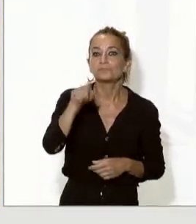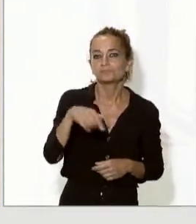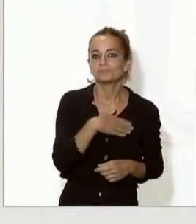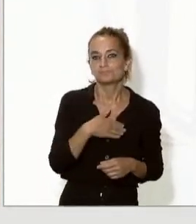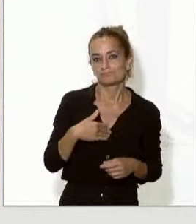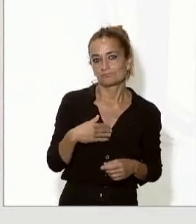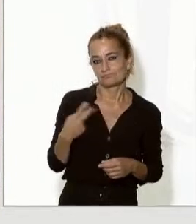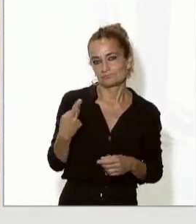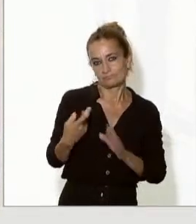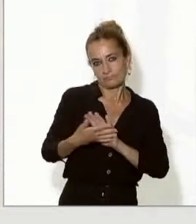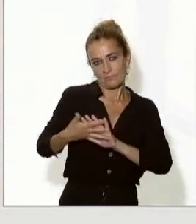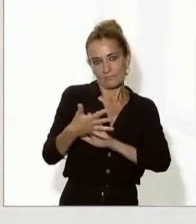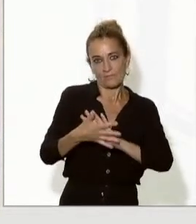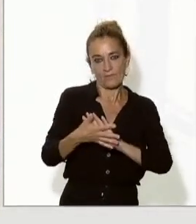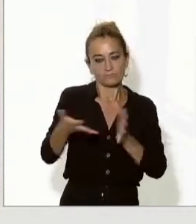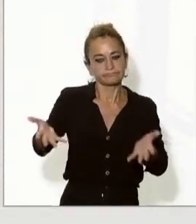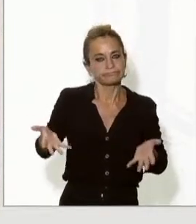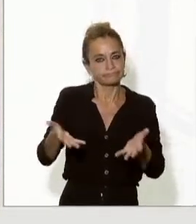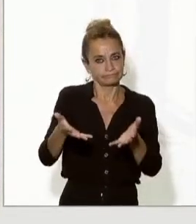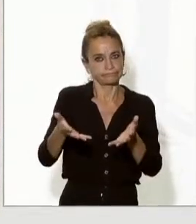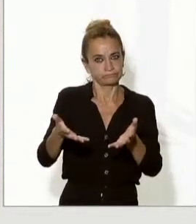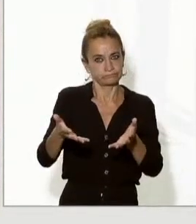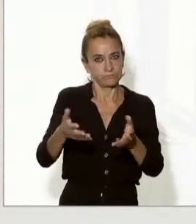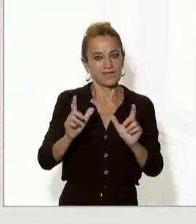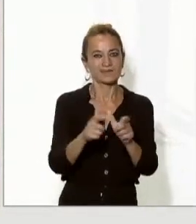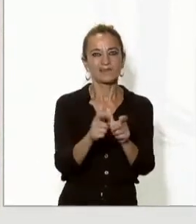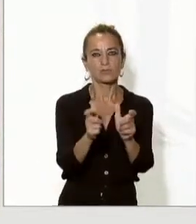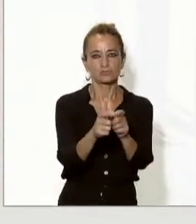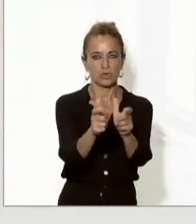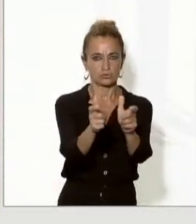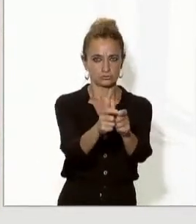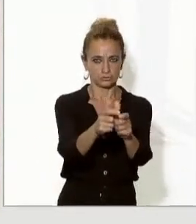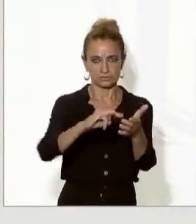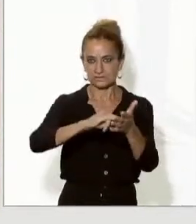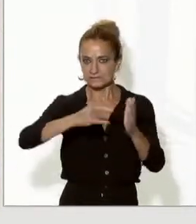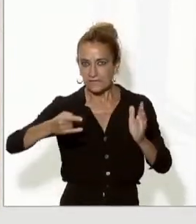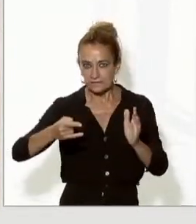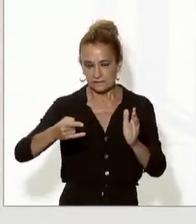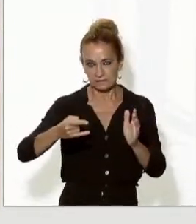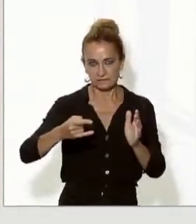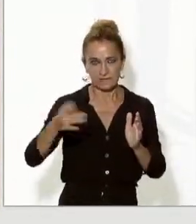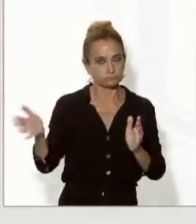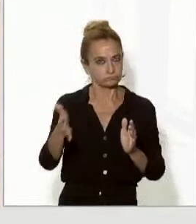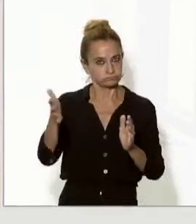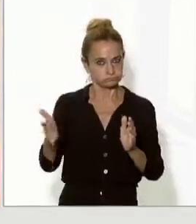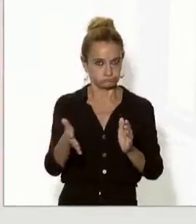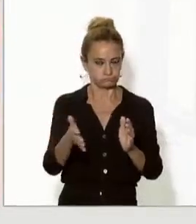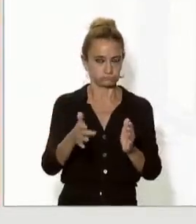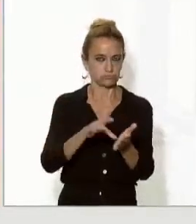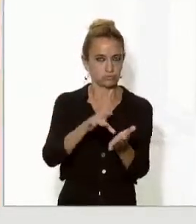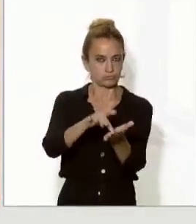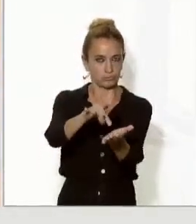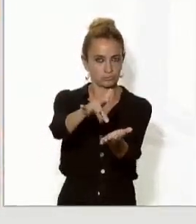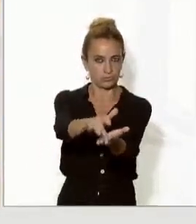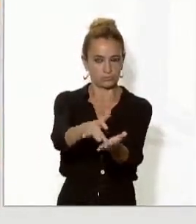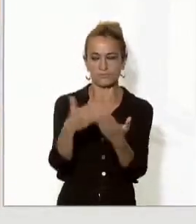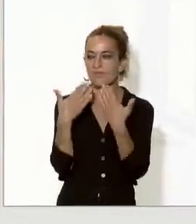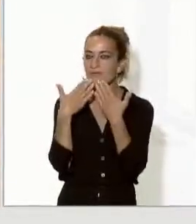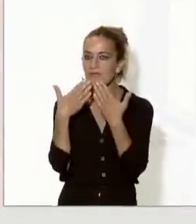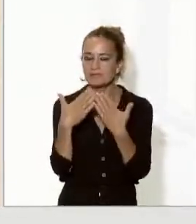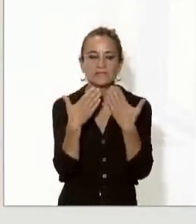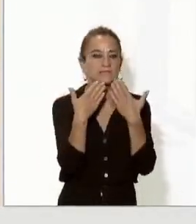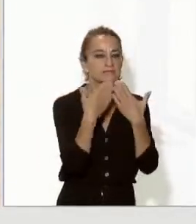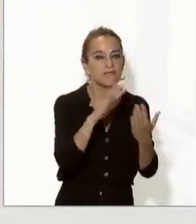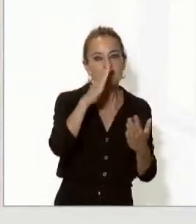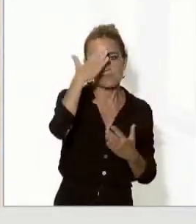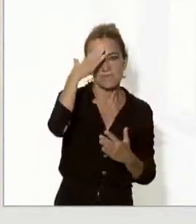voluntat de donar un impuls a les reunions tècniques periòdiques que hem acordat crear. Gràcies. Moltes gràcies, cap de govern. En